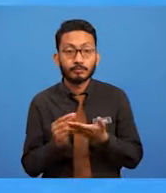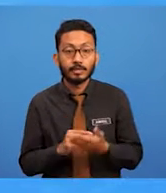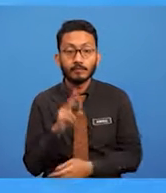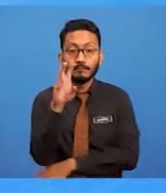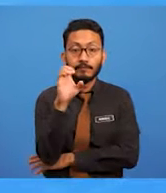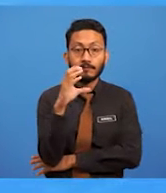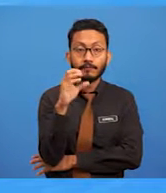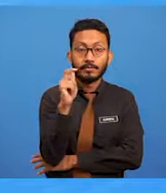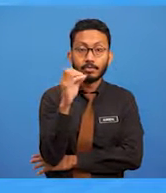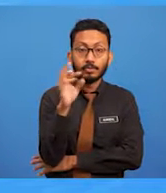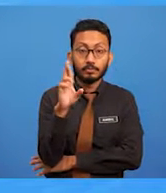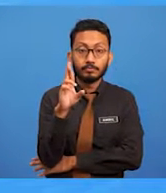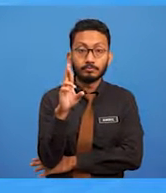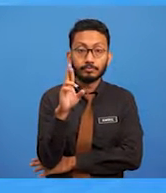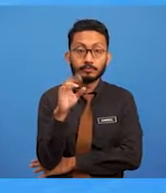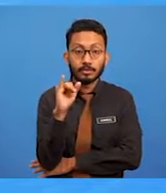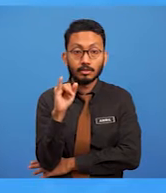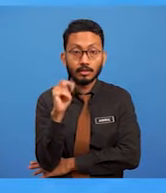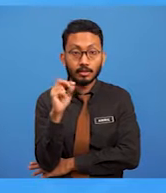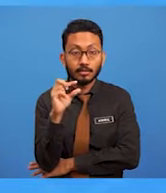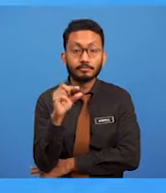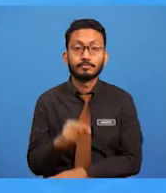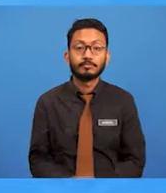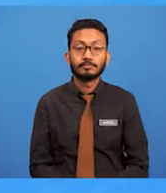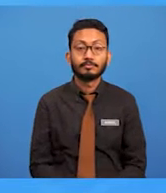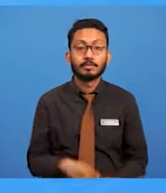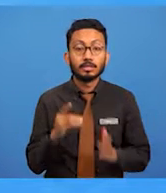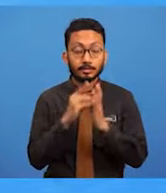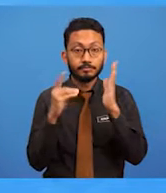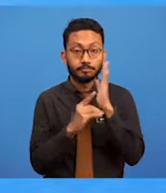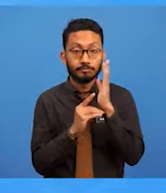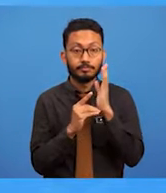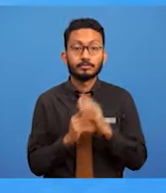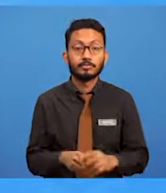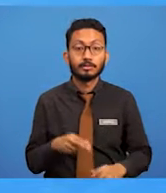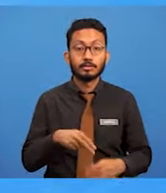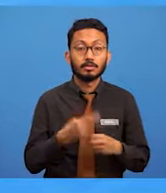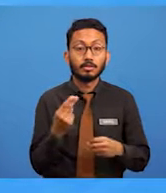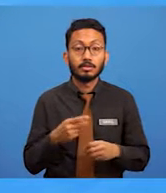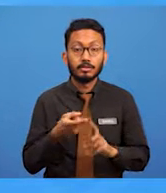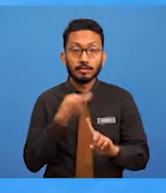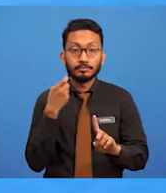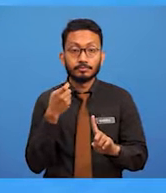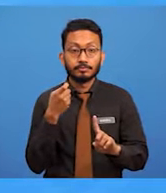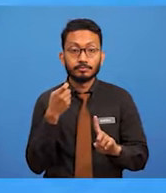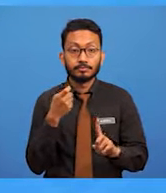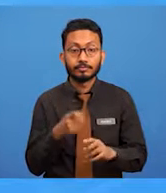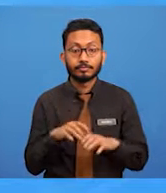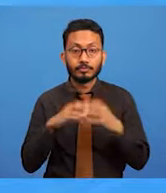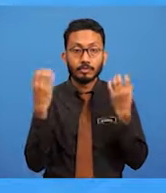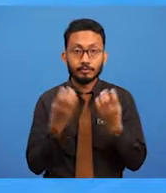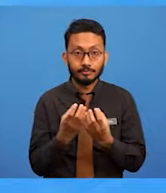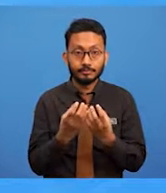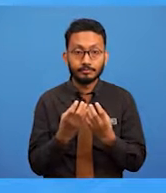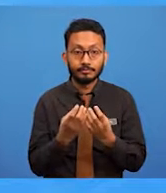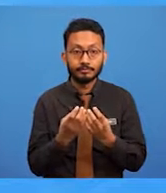Grafik vector pada dasarnya dihasilkan daripada kumpulan garisan